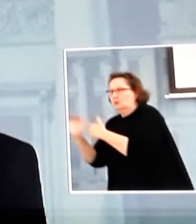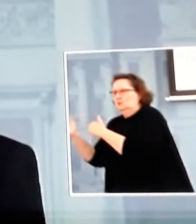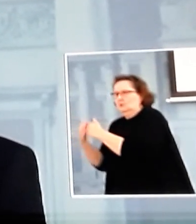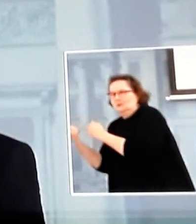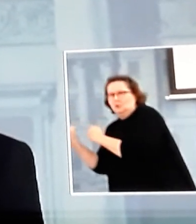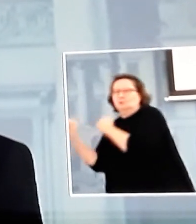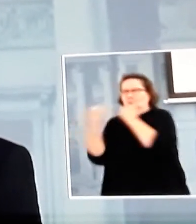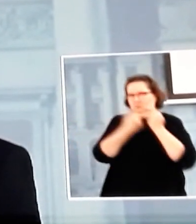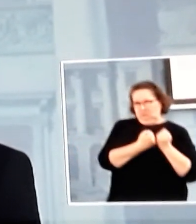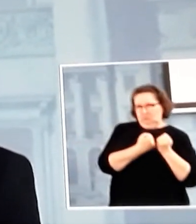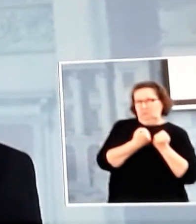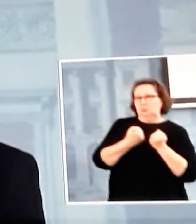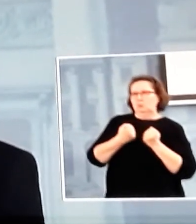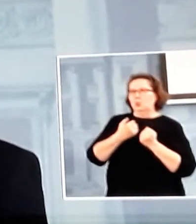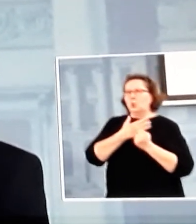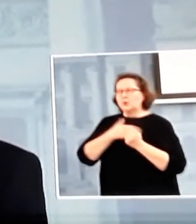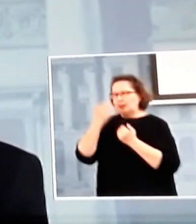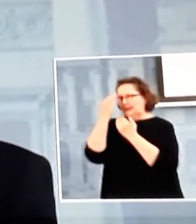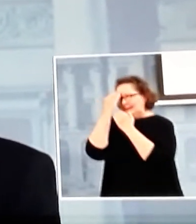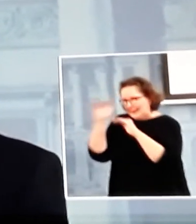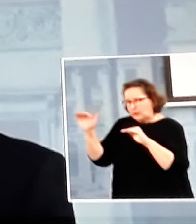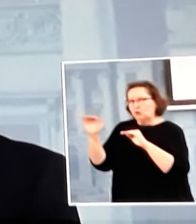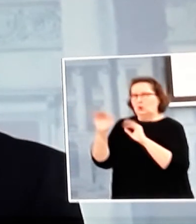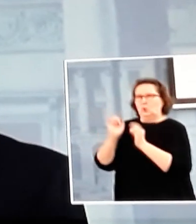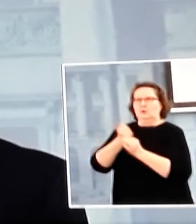Yritämme tiedottaa parhaamme mukaan.